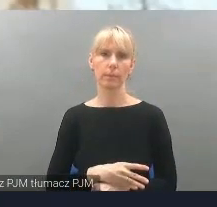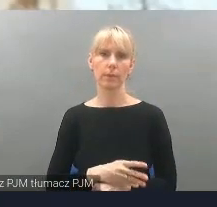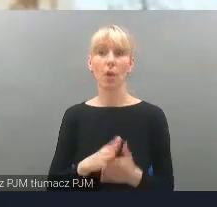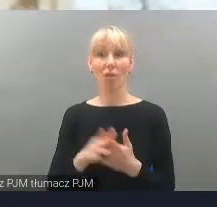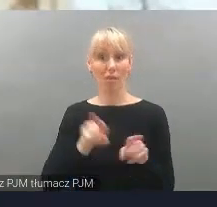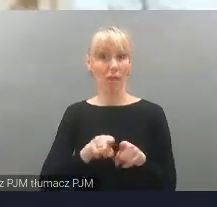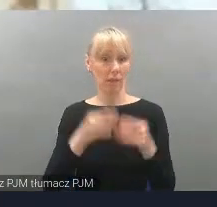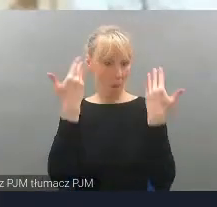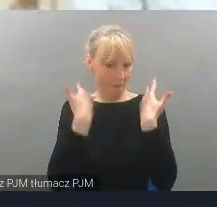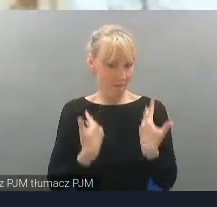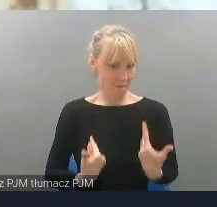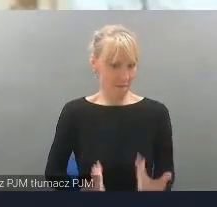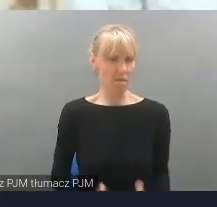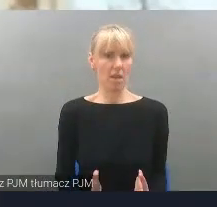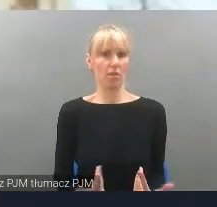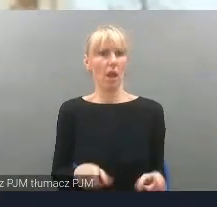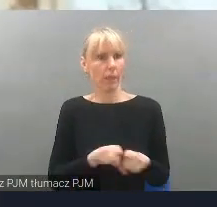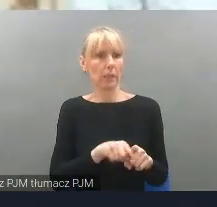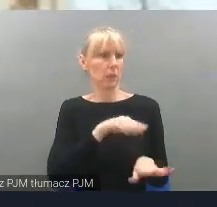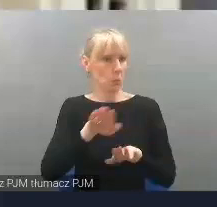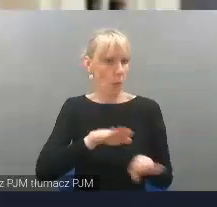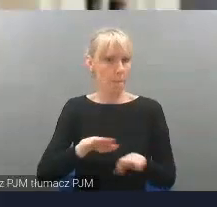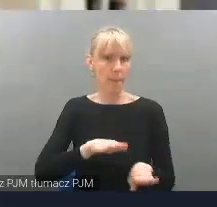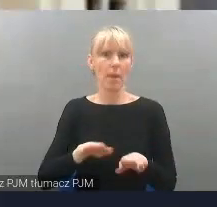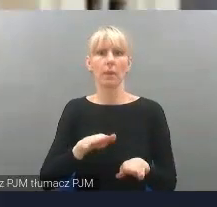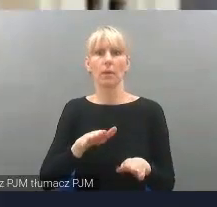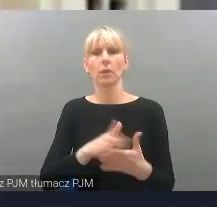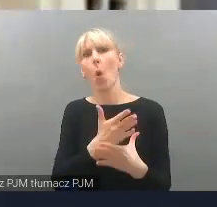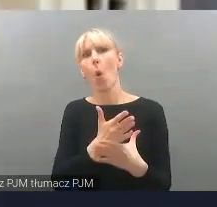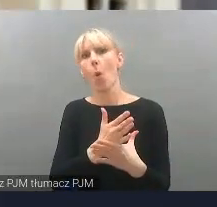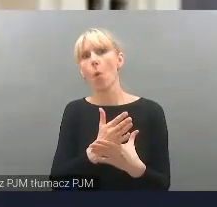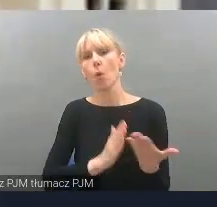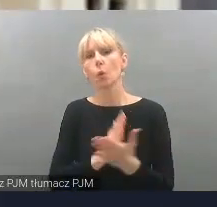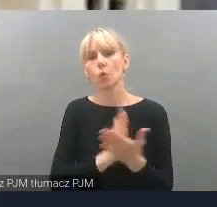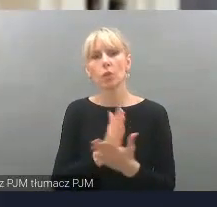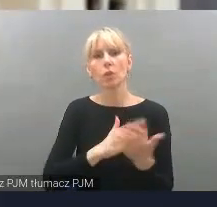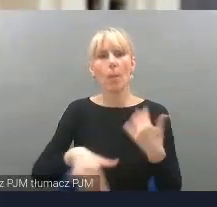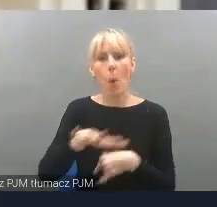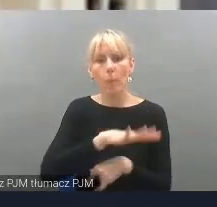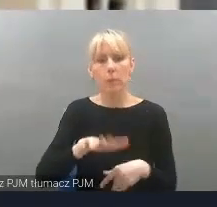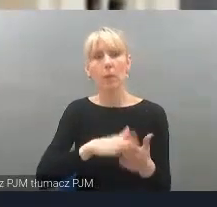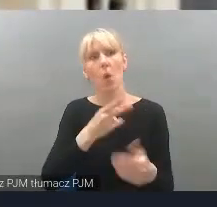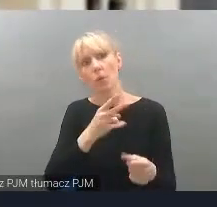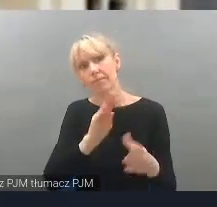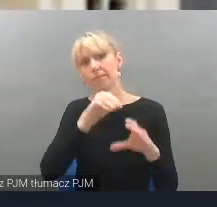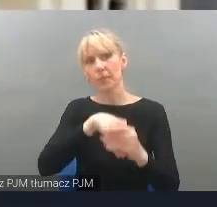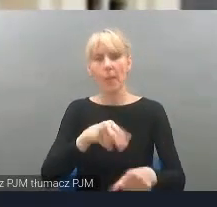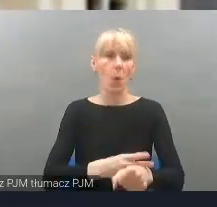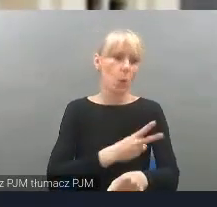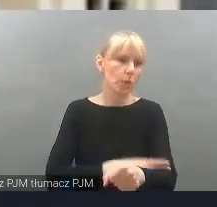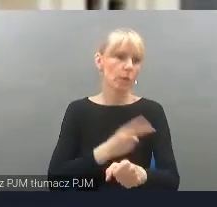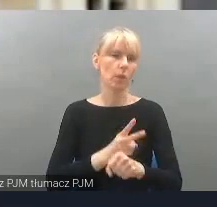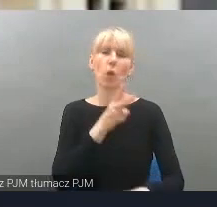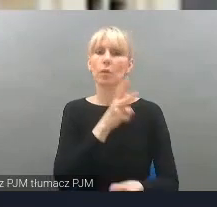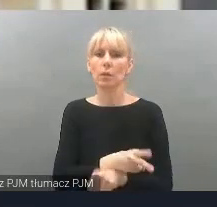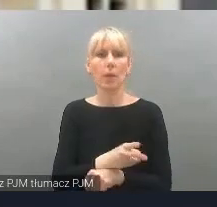fizycznej, to znaczy, że właśnie są miejsca typu miejsca użyteczności publicznej, czyli urzędy są dostępne